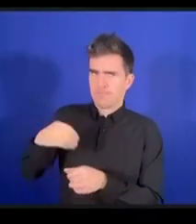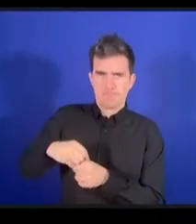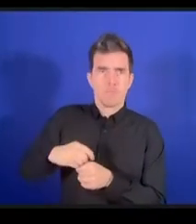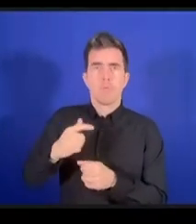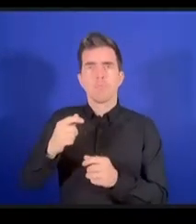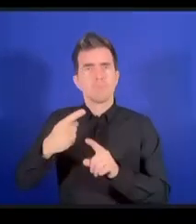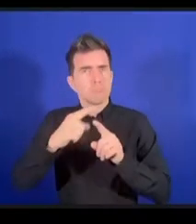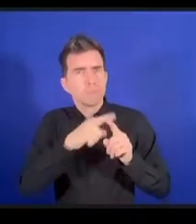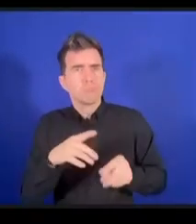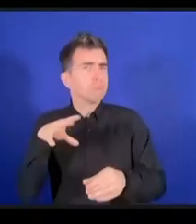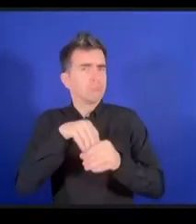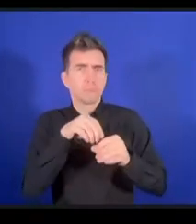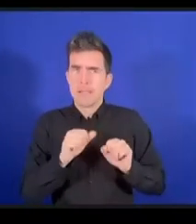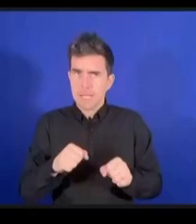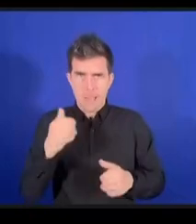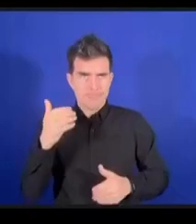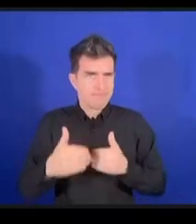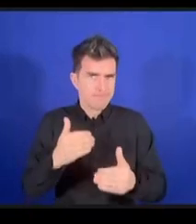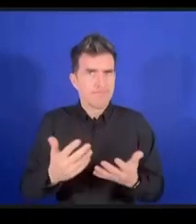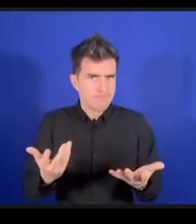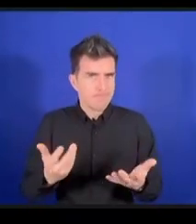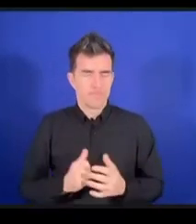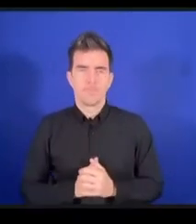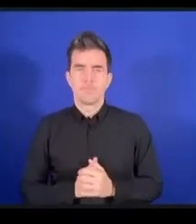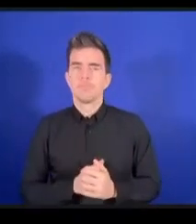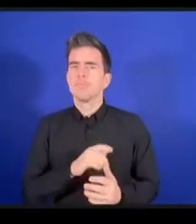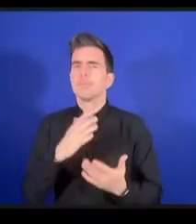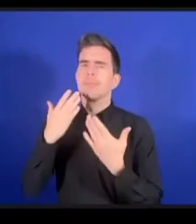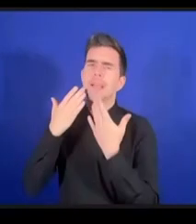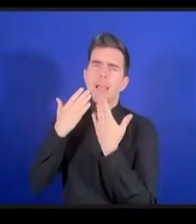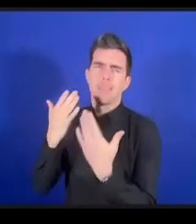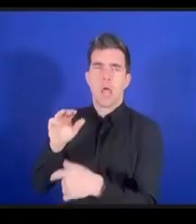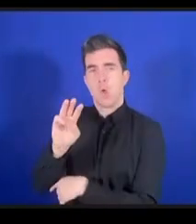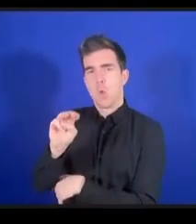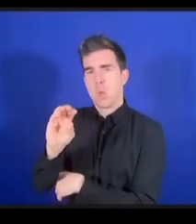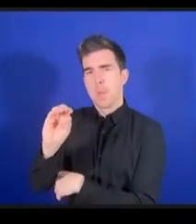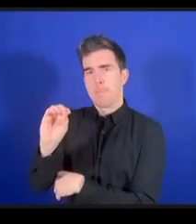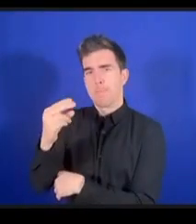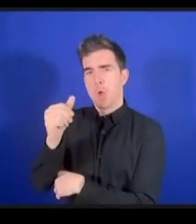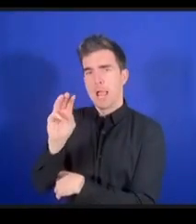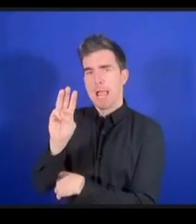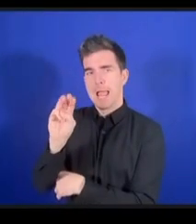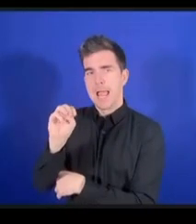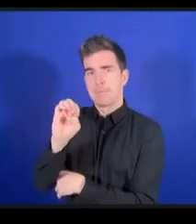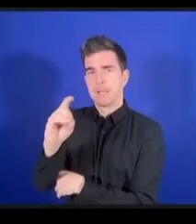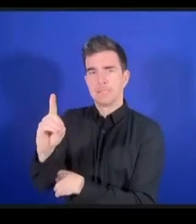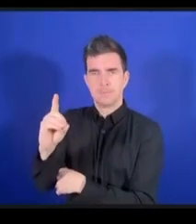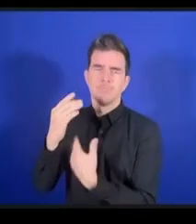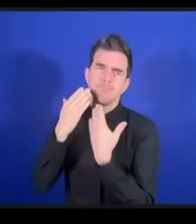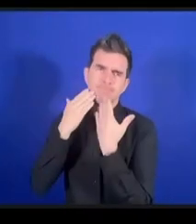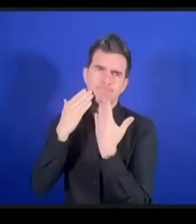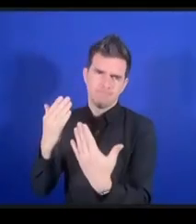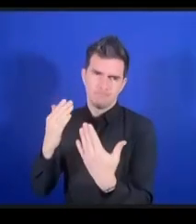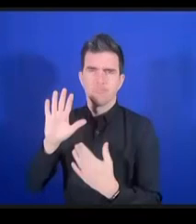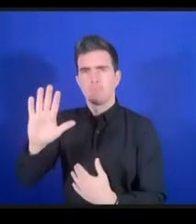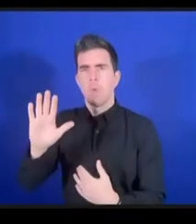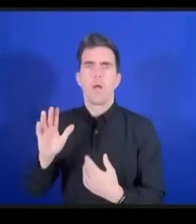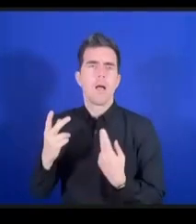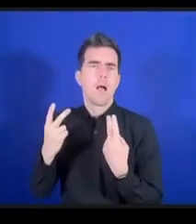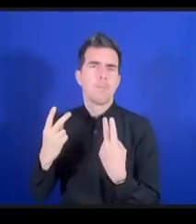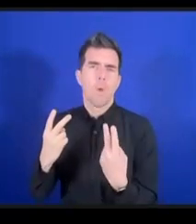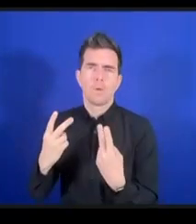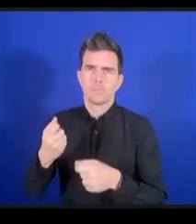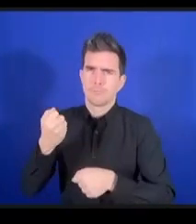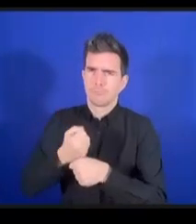important que vous réalisez et au micro-niveau du FGI, c'est grâce au DECAT que nous avons pu vraiment bien